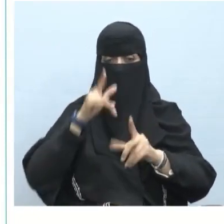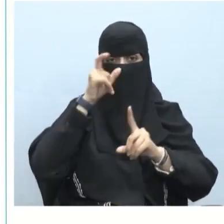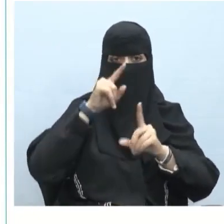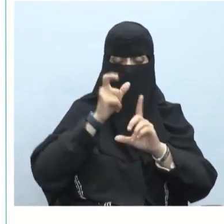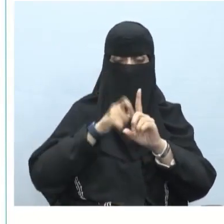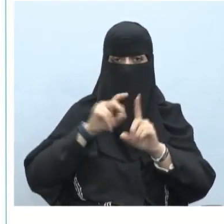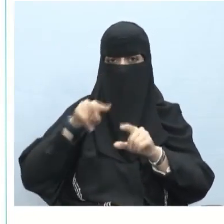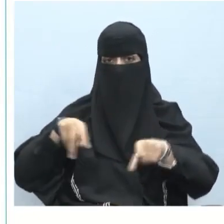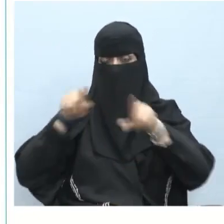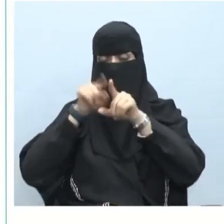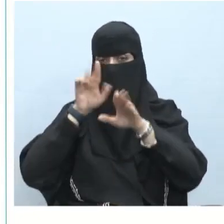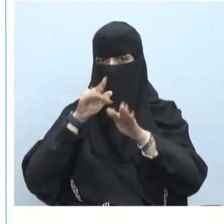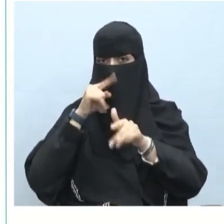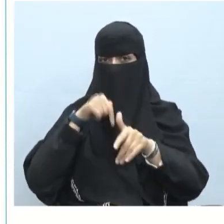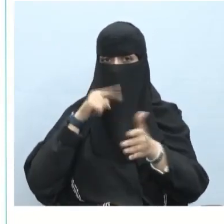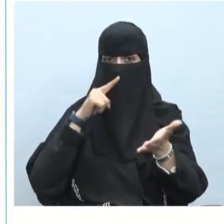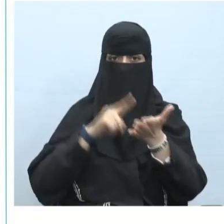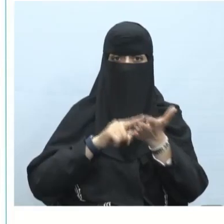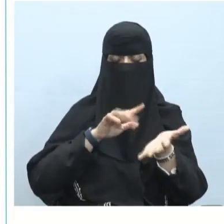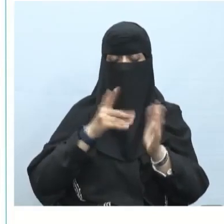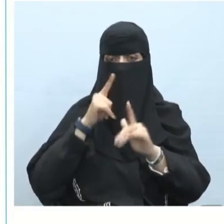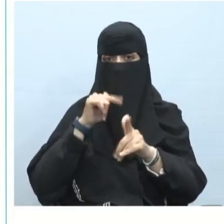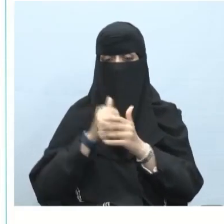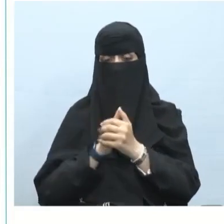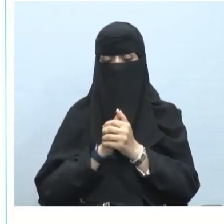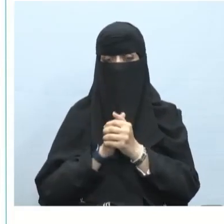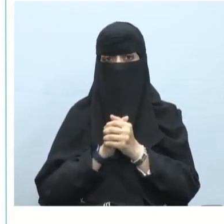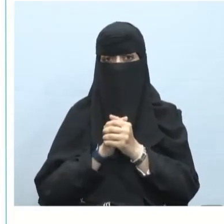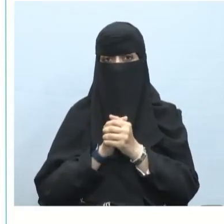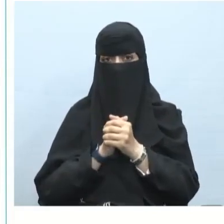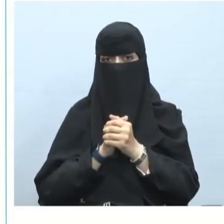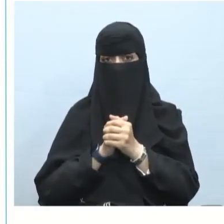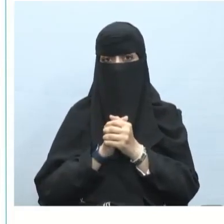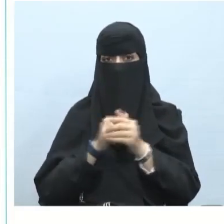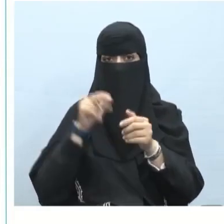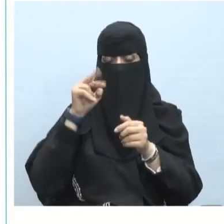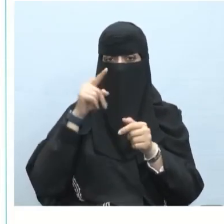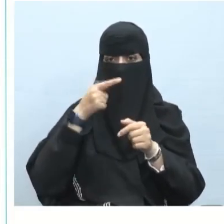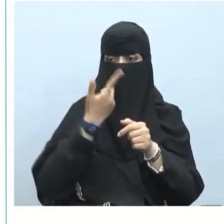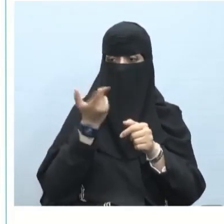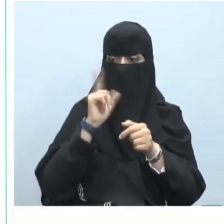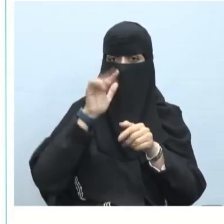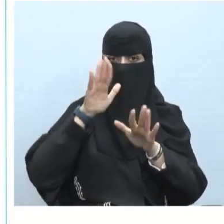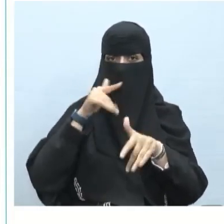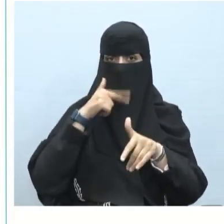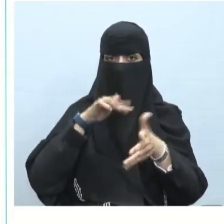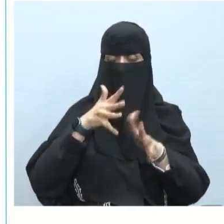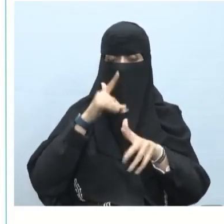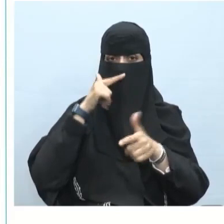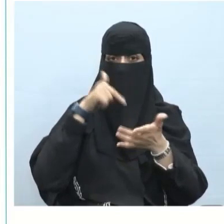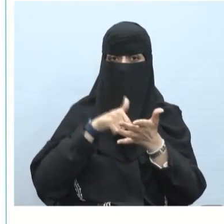ممكن أن تكون إن أو أخوات إن كلها ممكن أن تكون